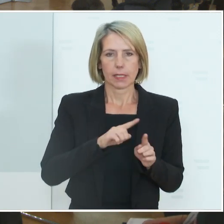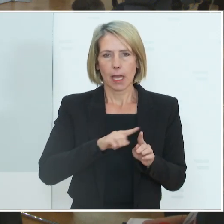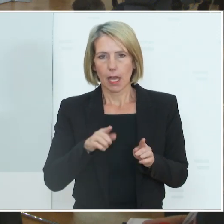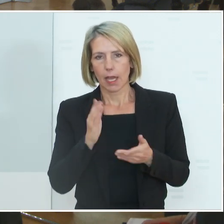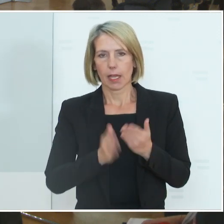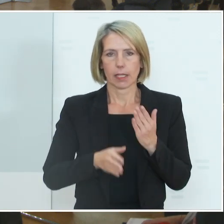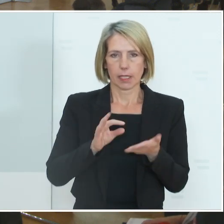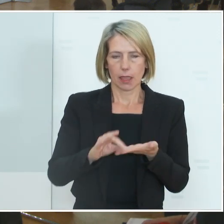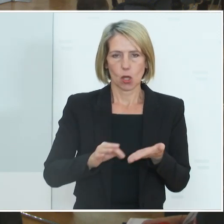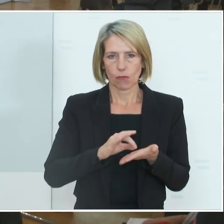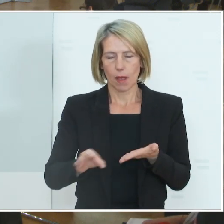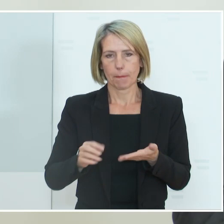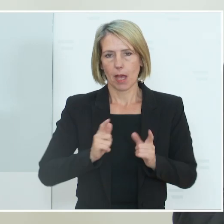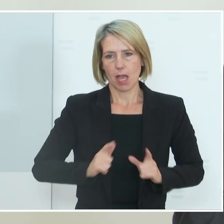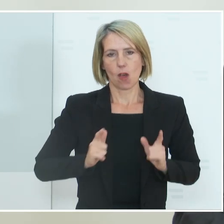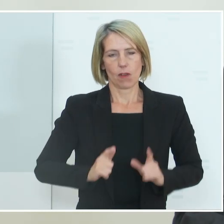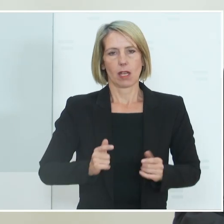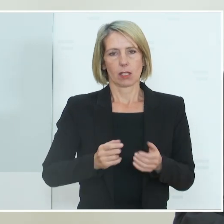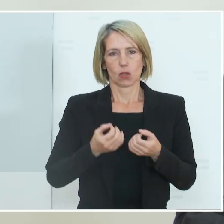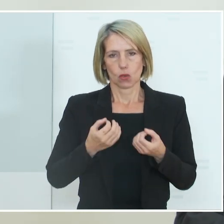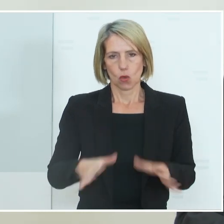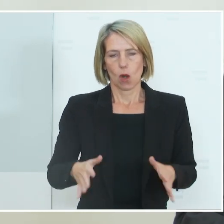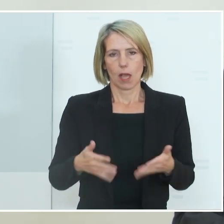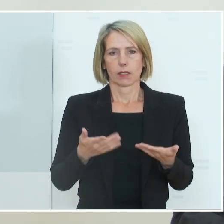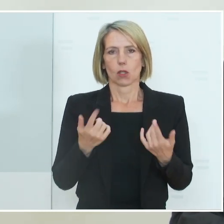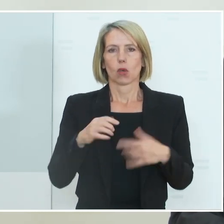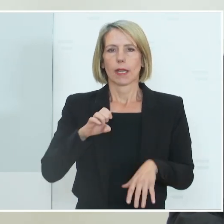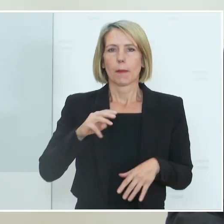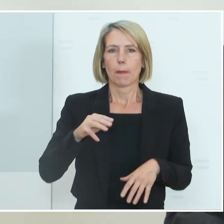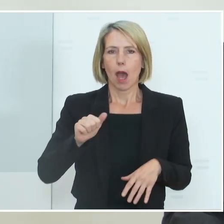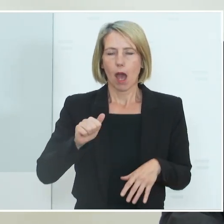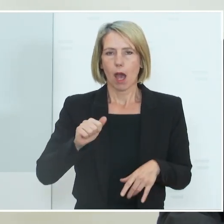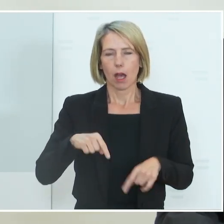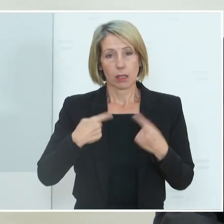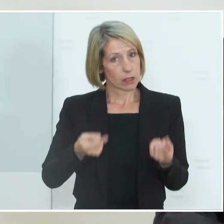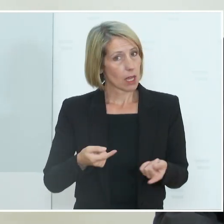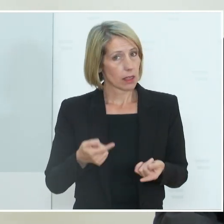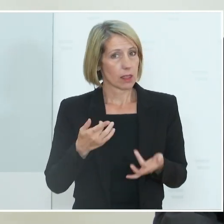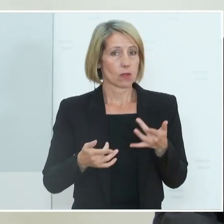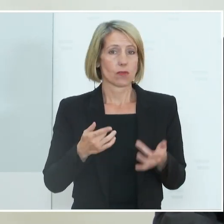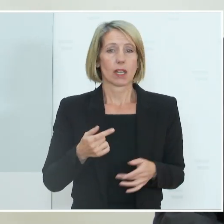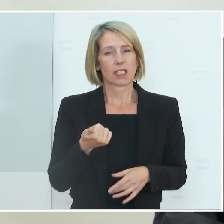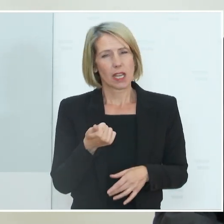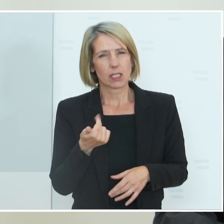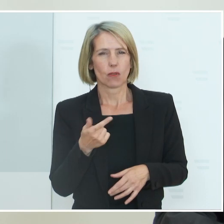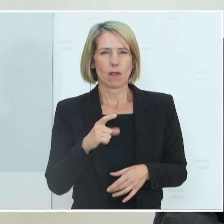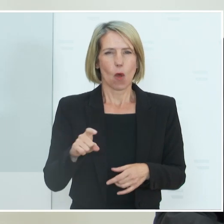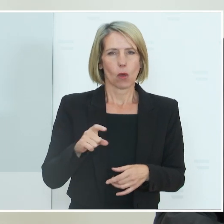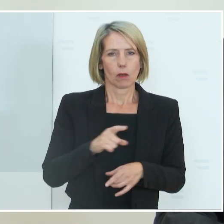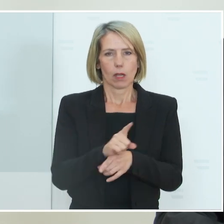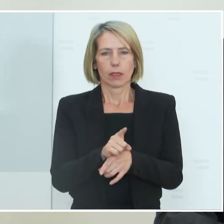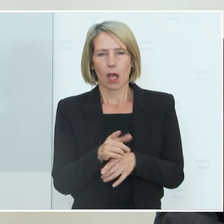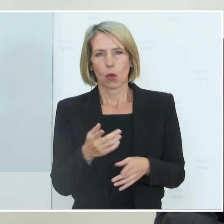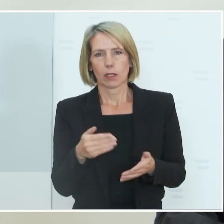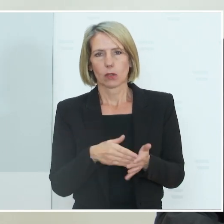durch die EMA erwarten. Ist noch nicht ganz fix, dann braucht es in Österreich vielleicht noch ein, zwei Wochen. Es geht um Dosisanpassungen, es geht dann